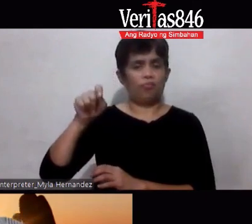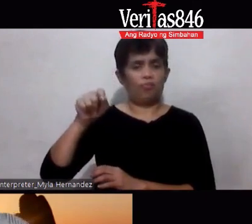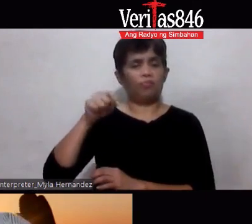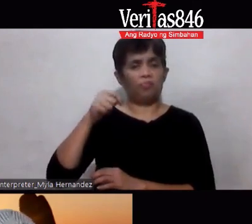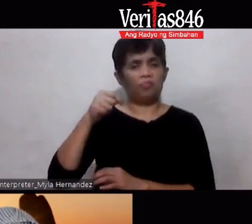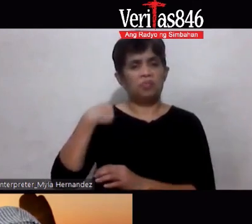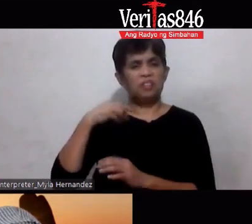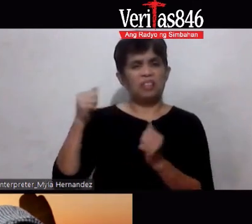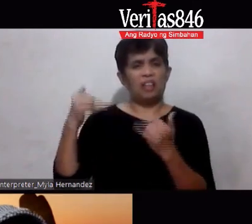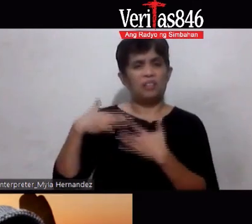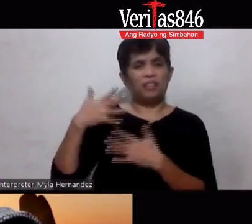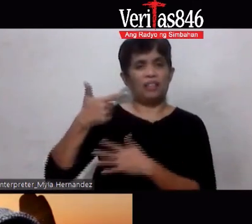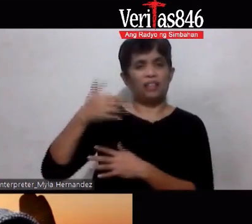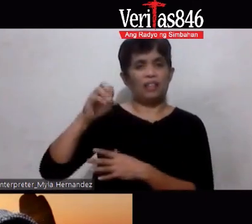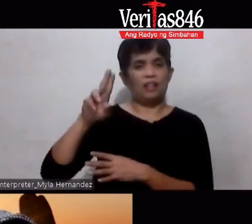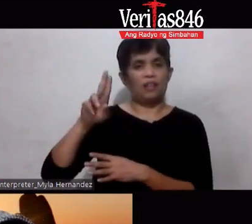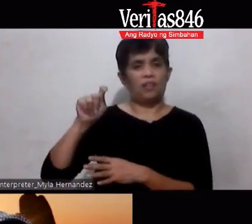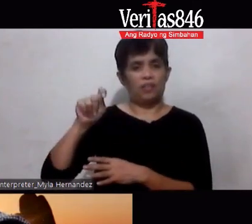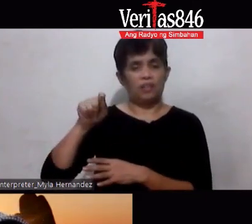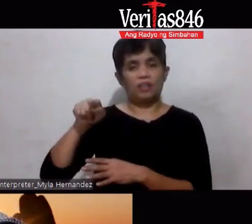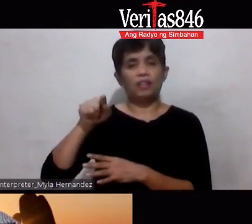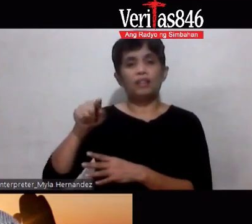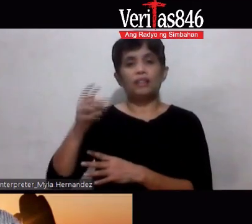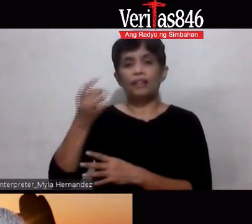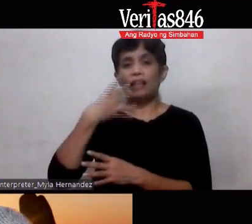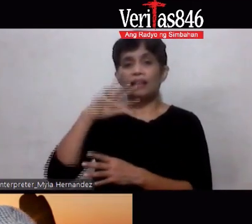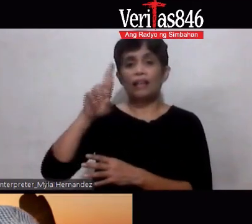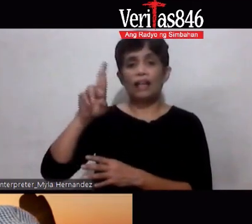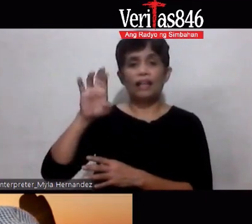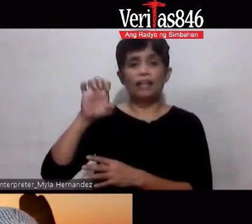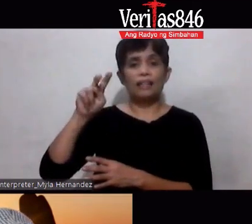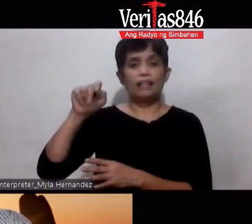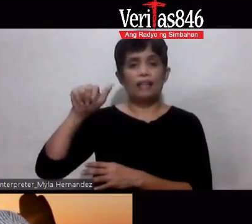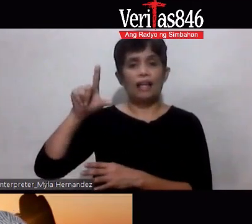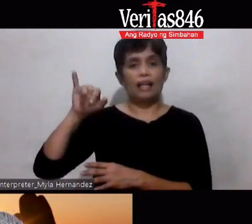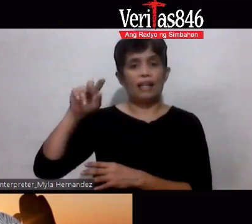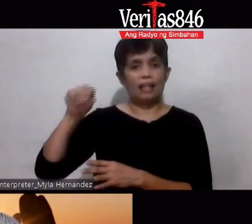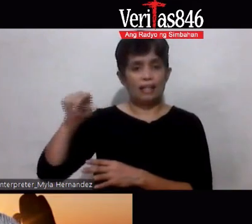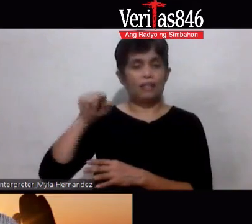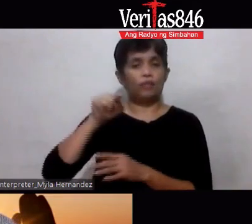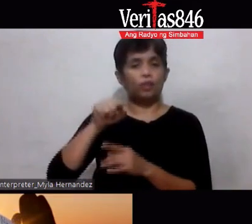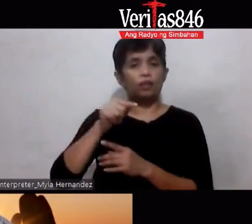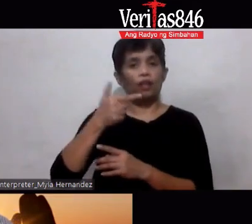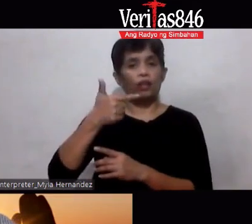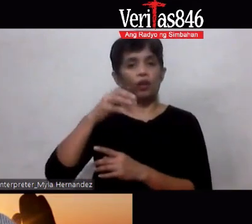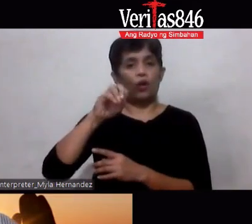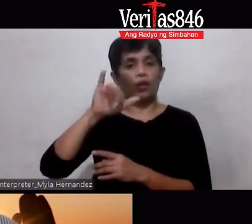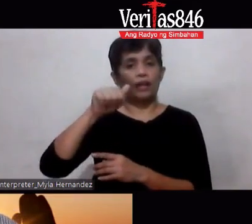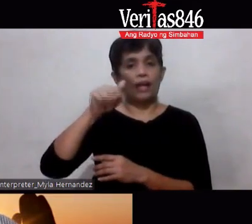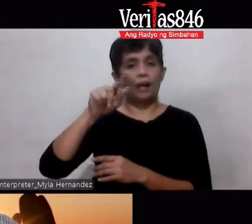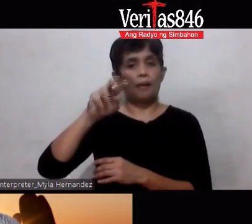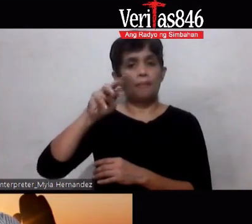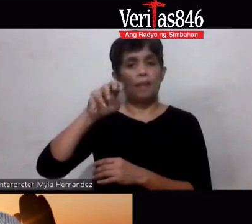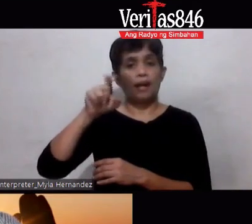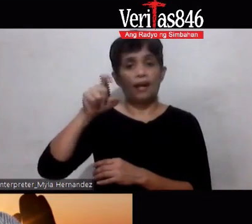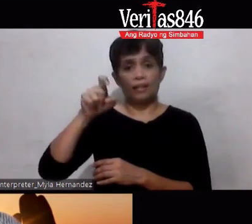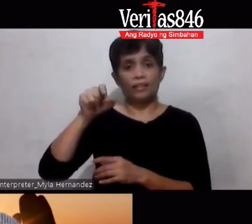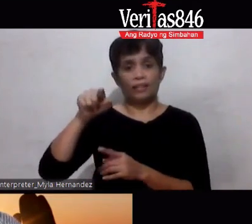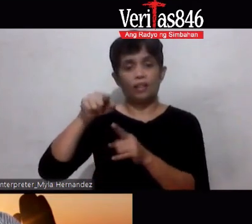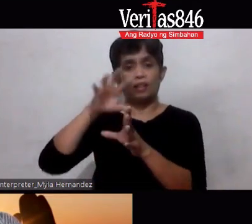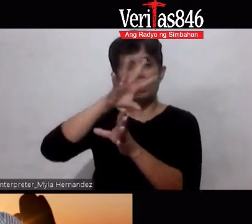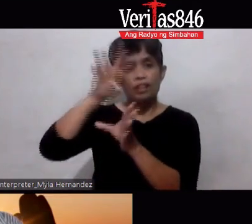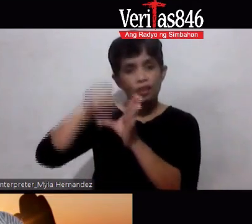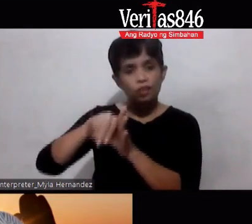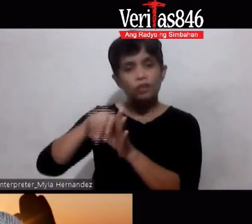uminom ako ng renaline ok I take that everyday then yung guya max ay guya bano mangostine turmeric at